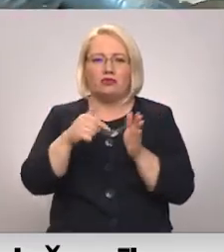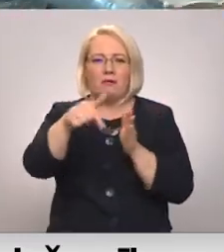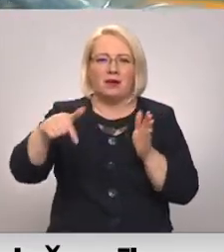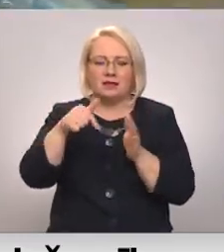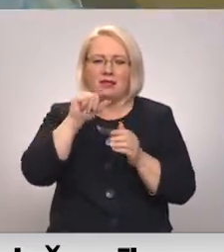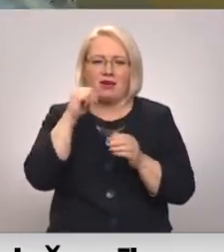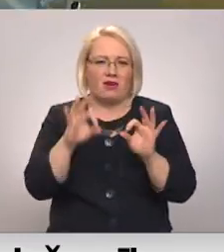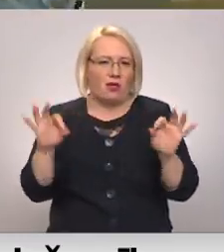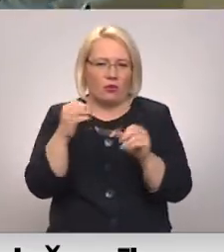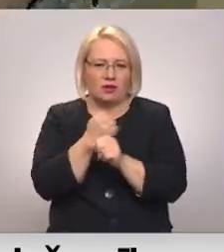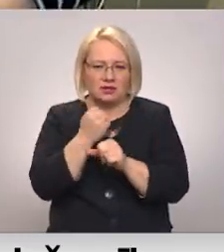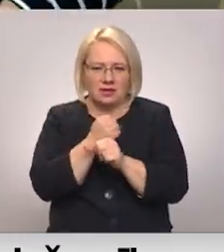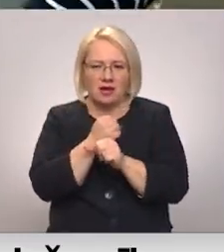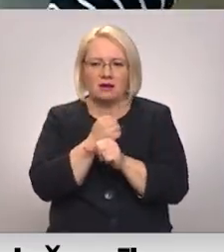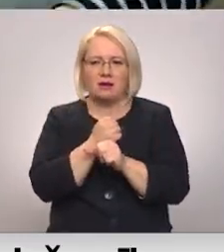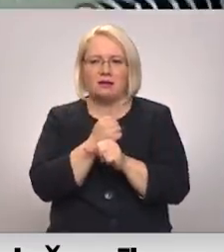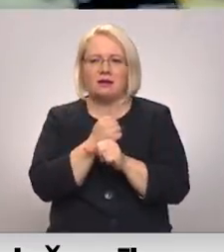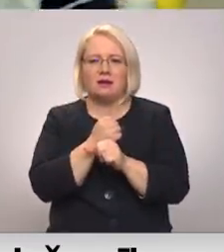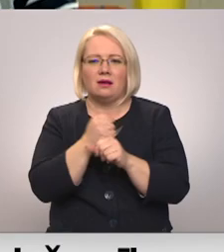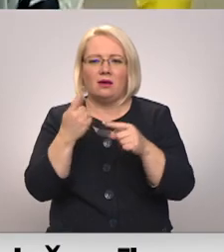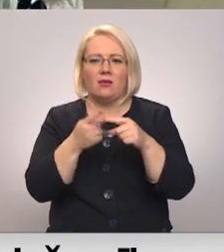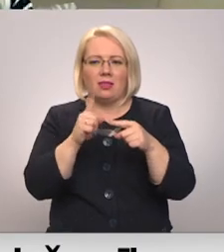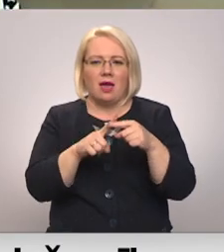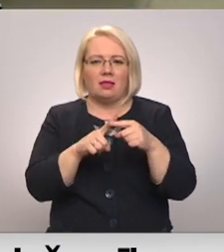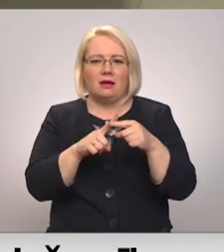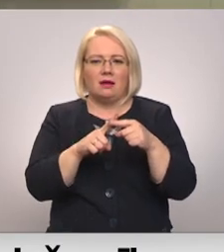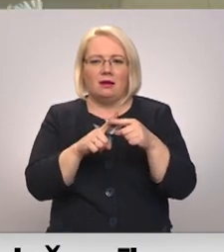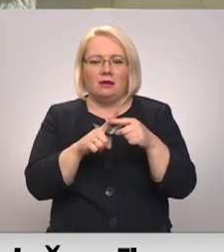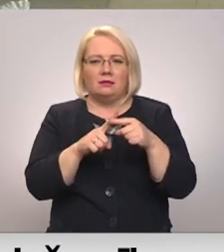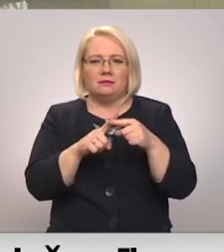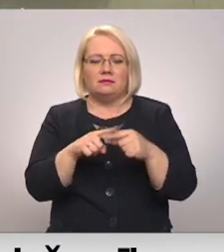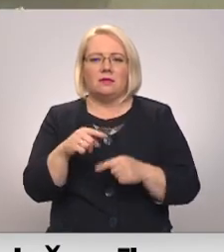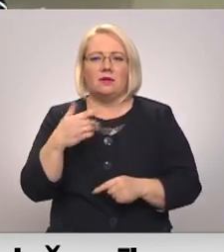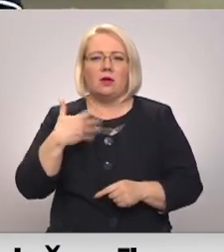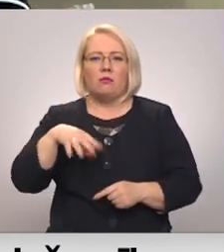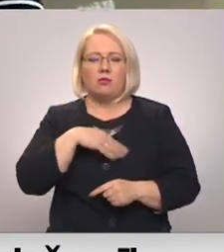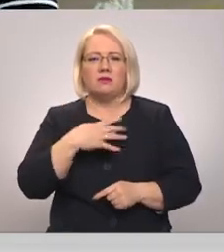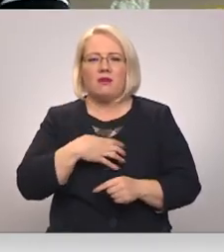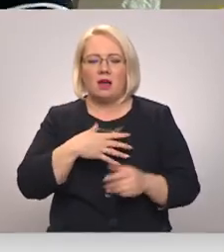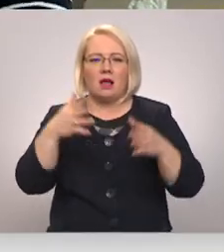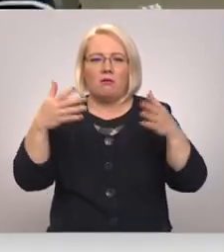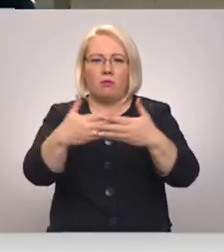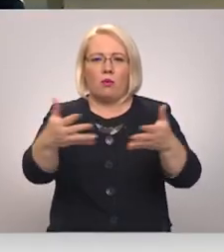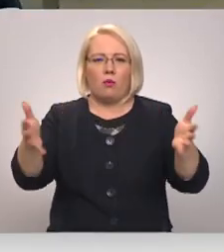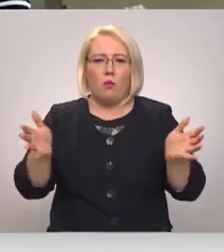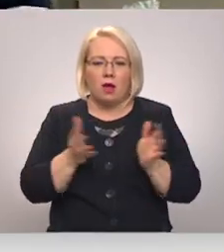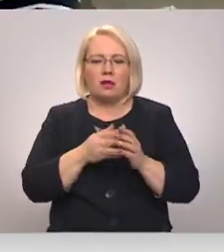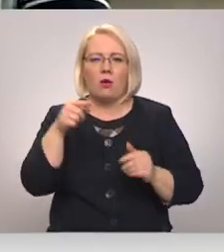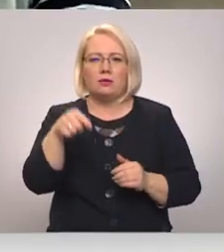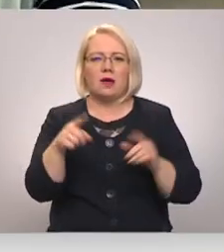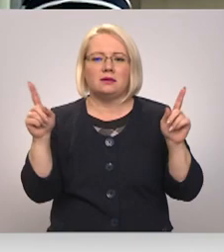neizdarīs. Jā, nu un tad mums vajag lielu buļodu. Un šis te ir, kā saka,